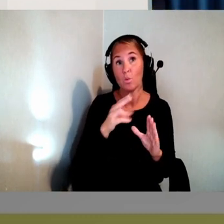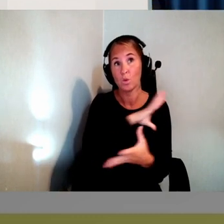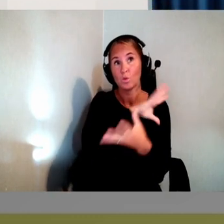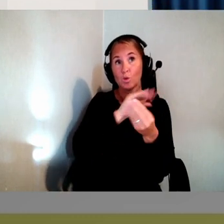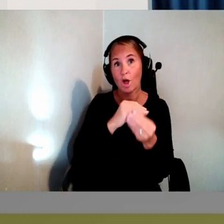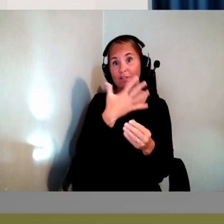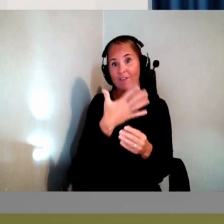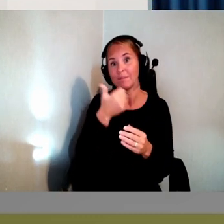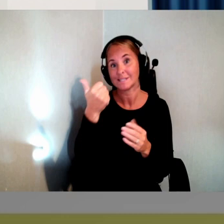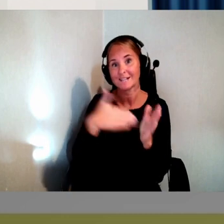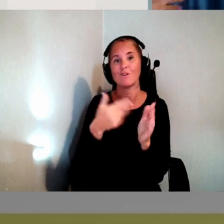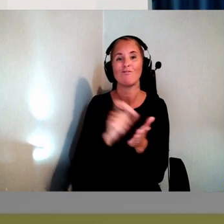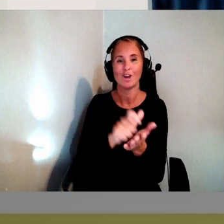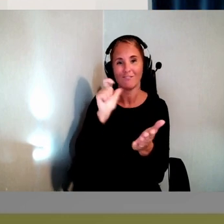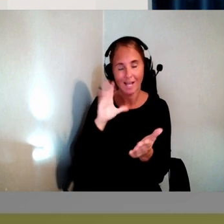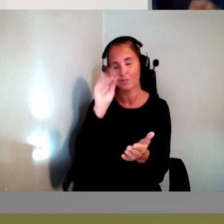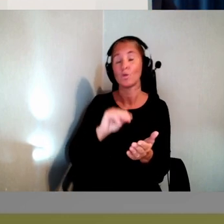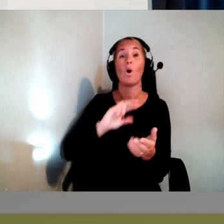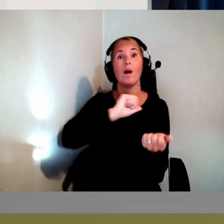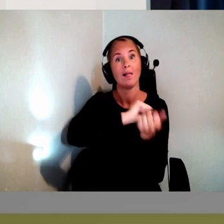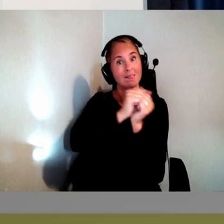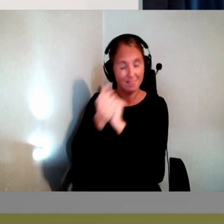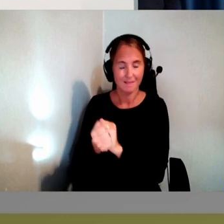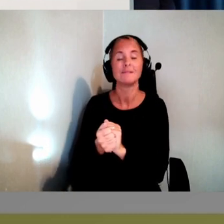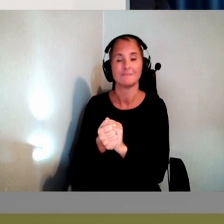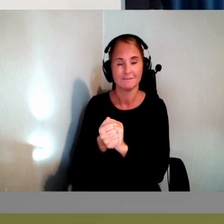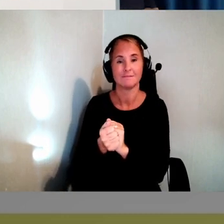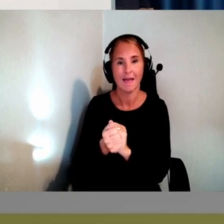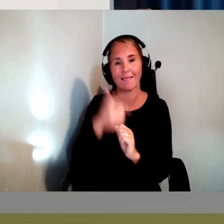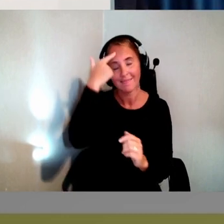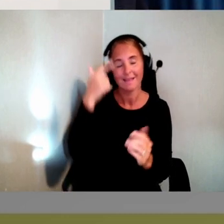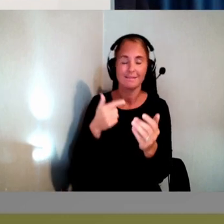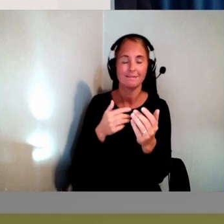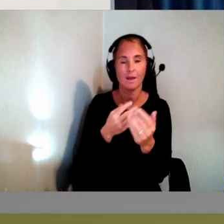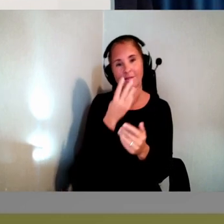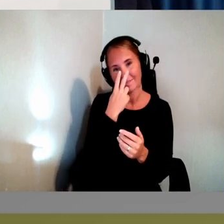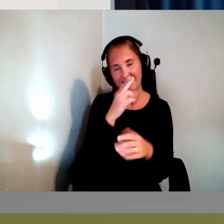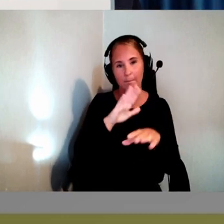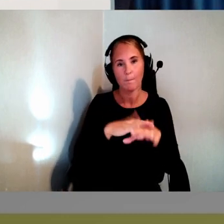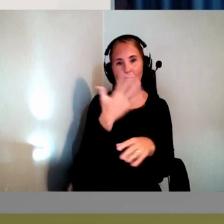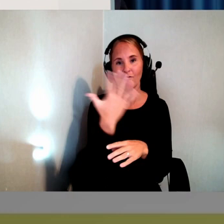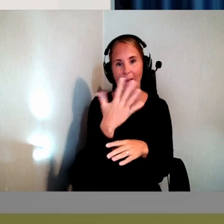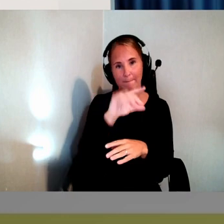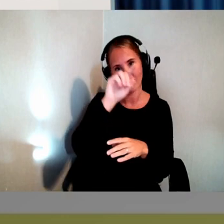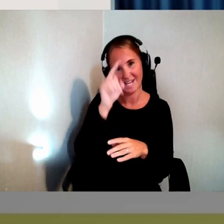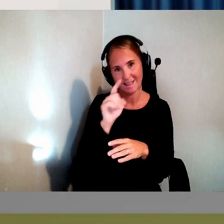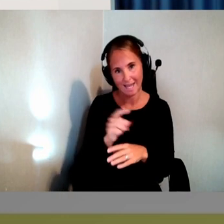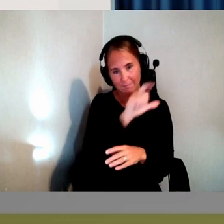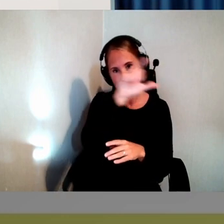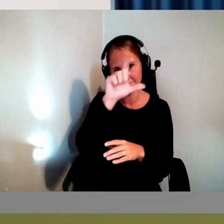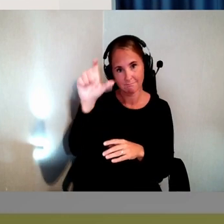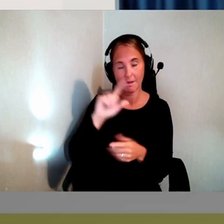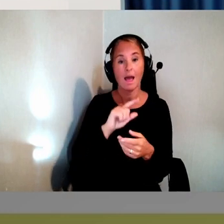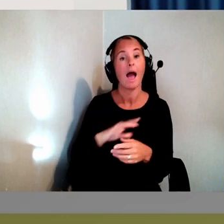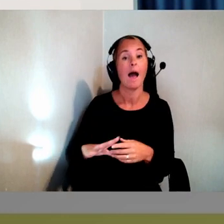jag sedan förra veckan. När vi fick en ny version. Men jag tänkte titta på fem av kriterierna. Så det blir lite konkret här. Vi börjar med